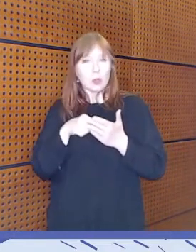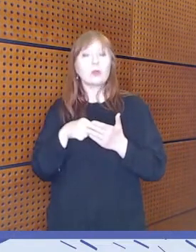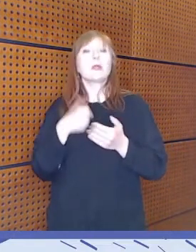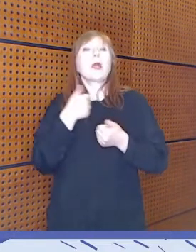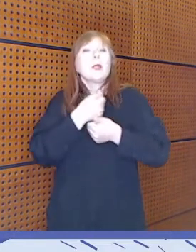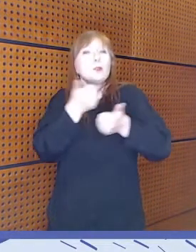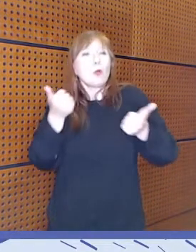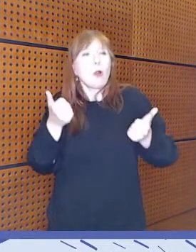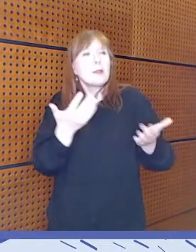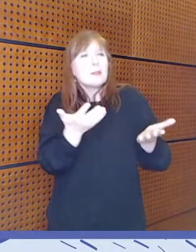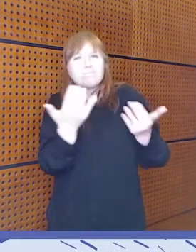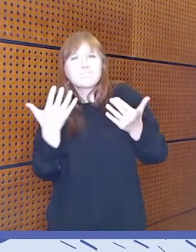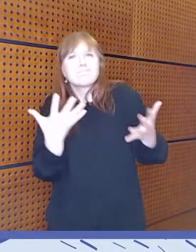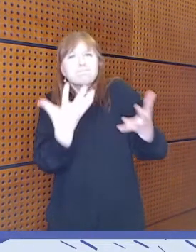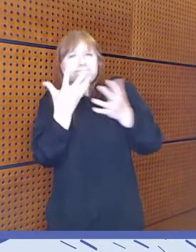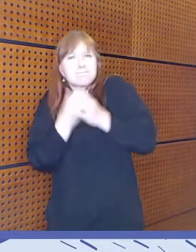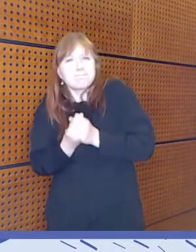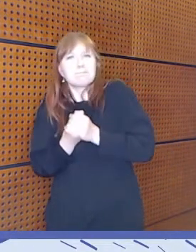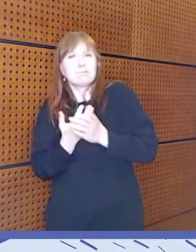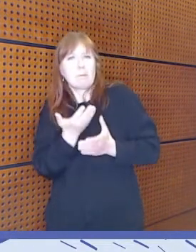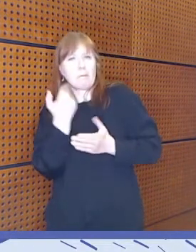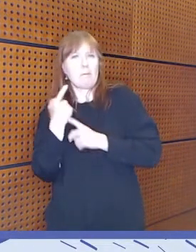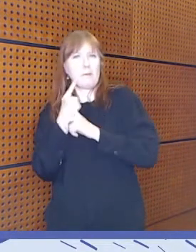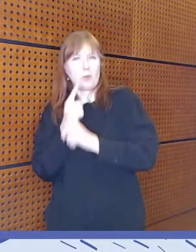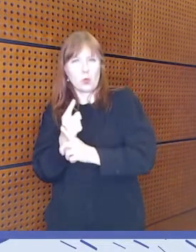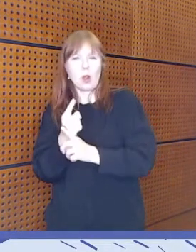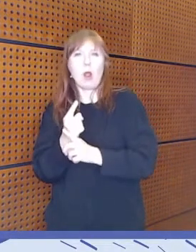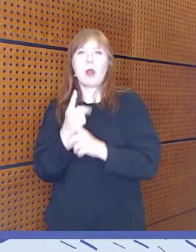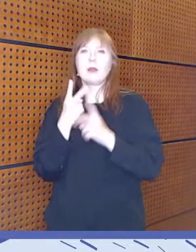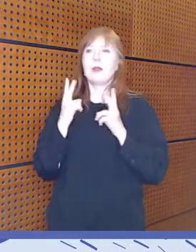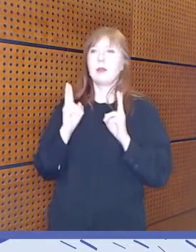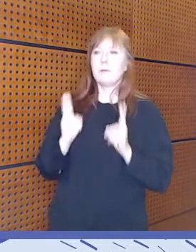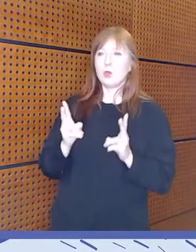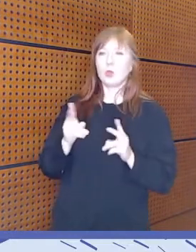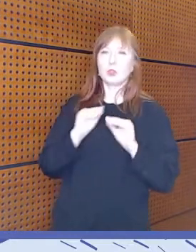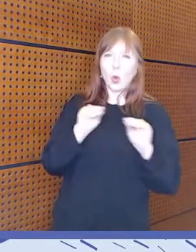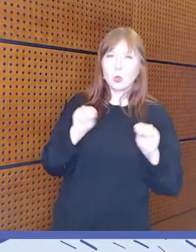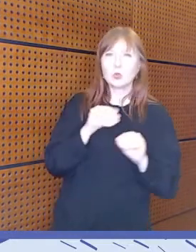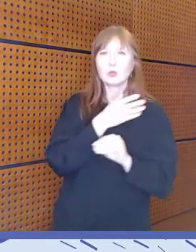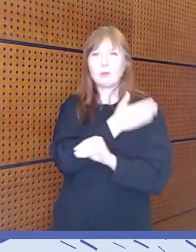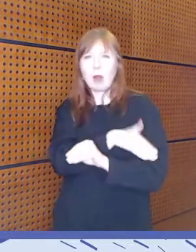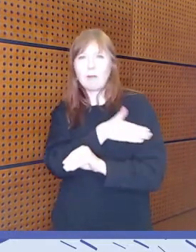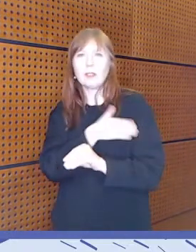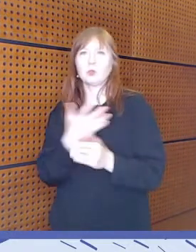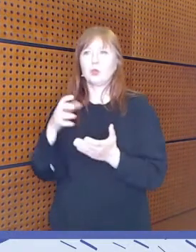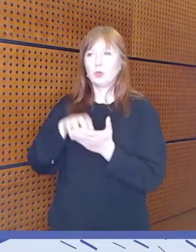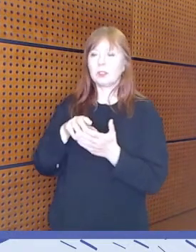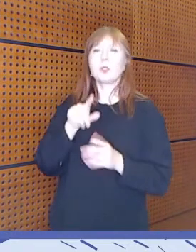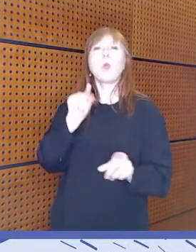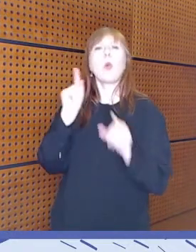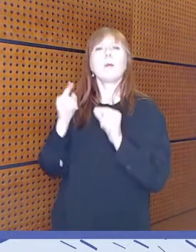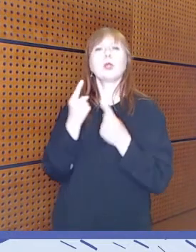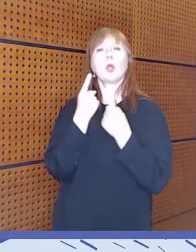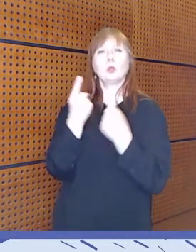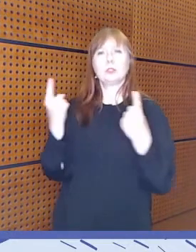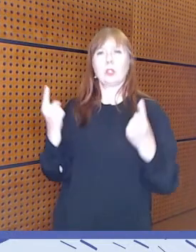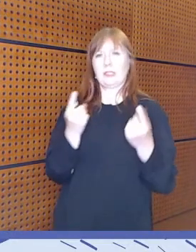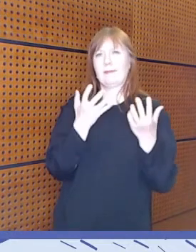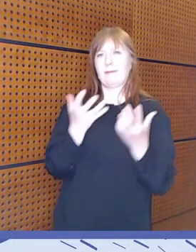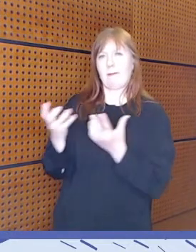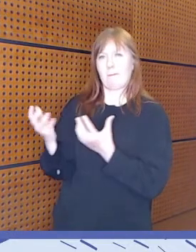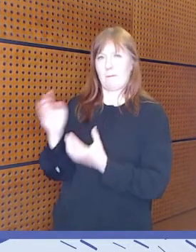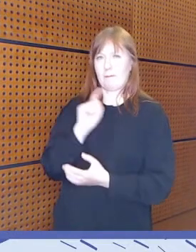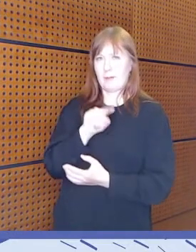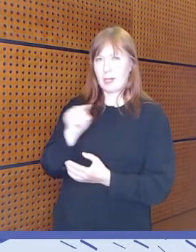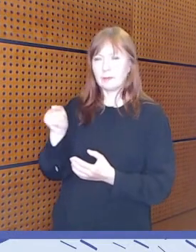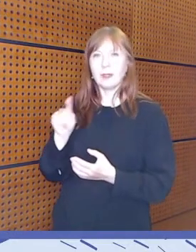yksilöllisten ominaisuuksien huomioimesta koulutuksessa, palveluissa ja ylipäänsä yhteiskunnassa. Niin mihin asioihin